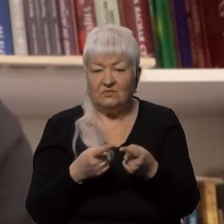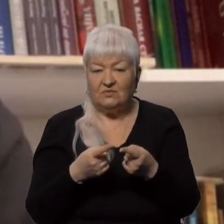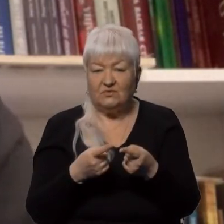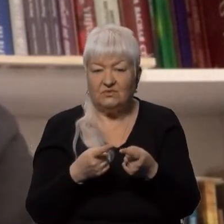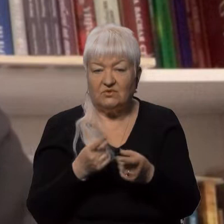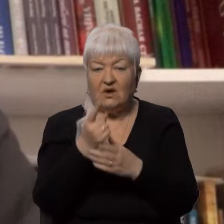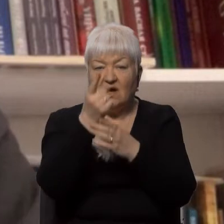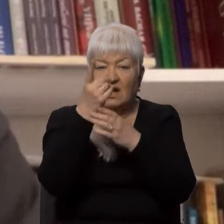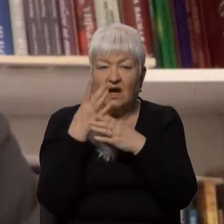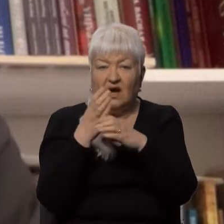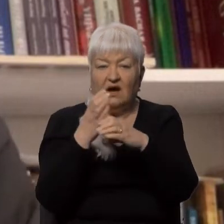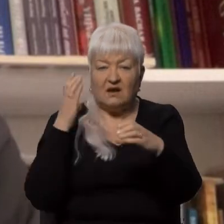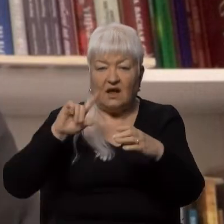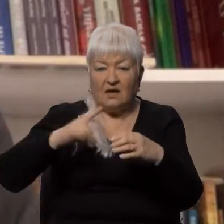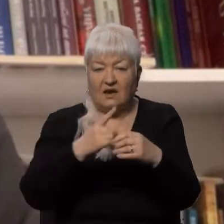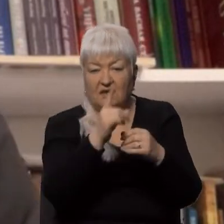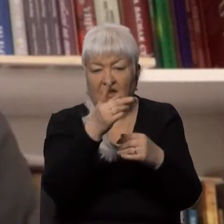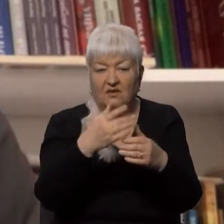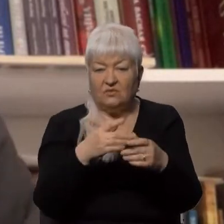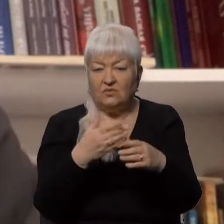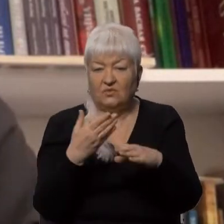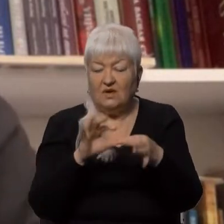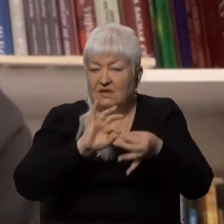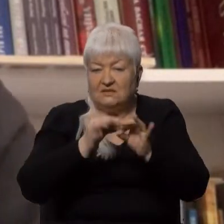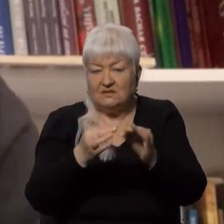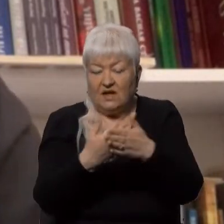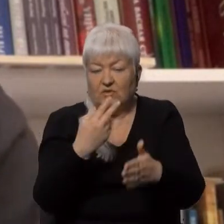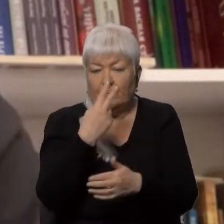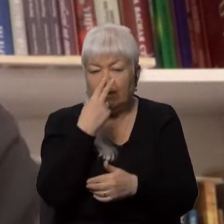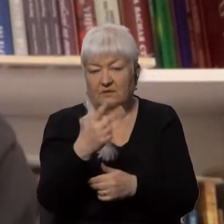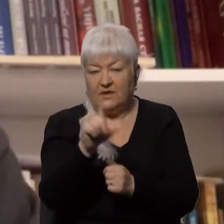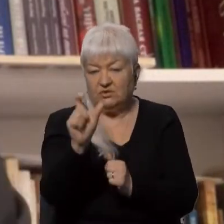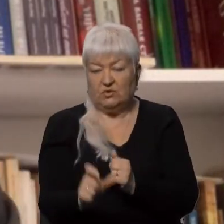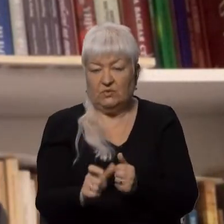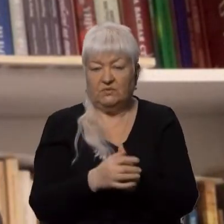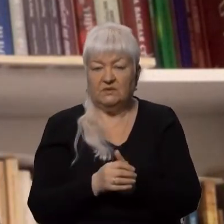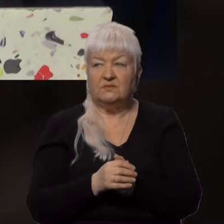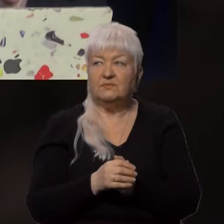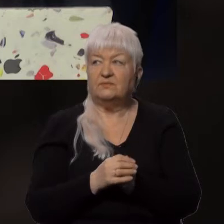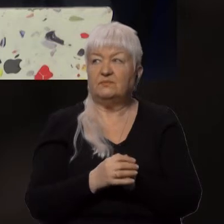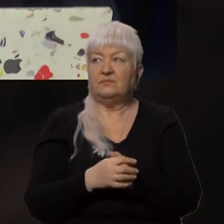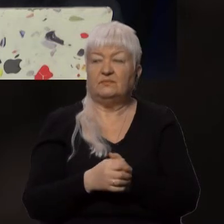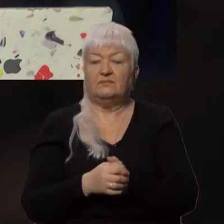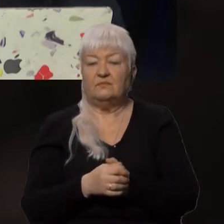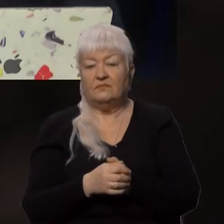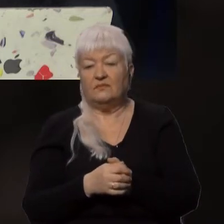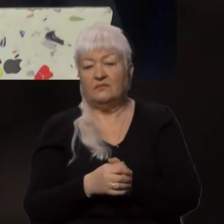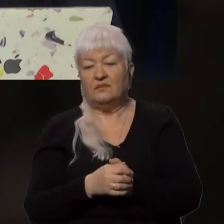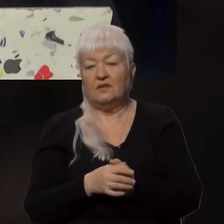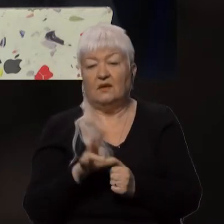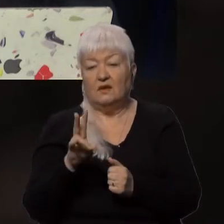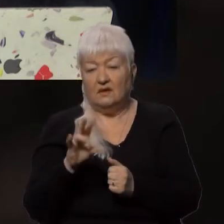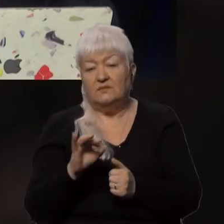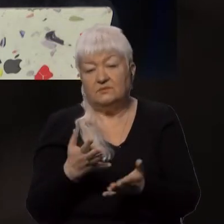ракети дуже складно передбачити тій чи іншій людині. Ну, доволі вичерпна